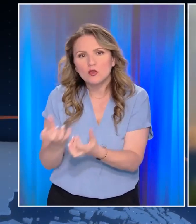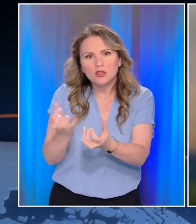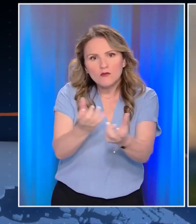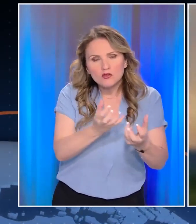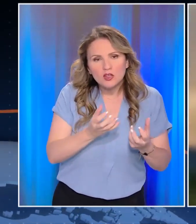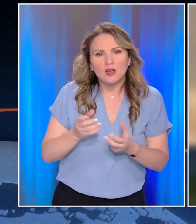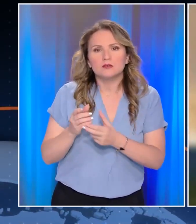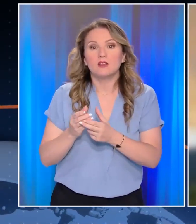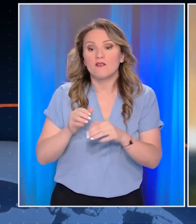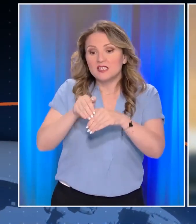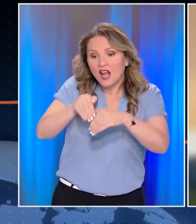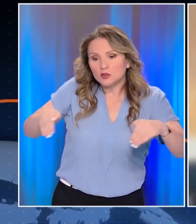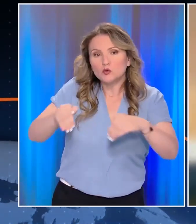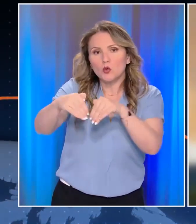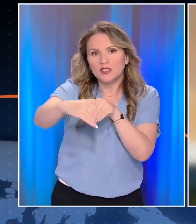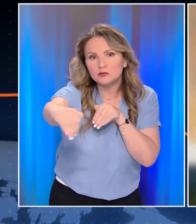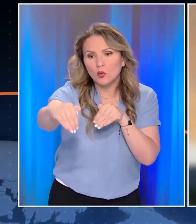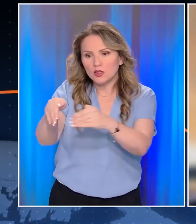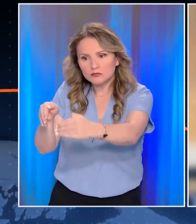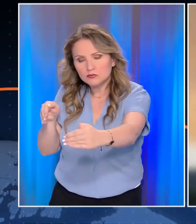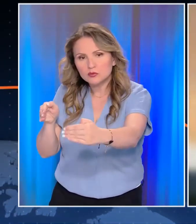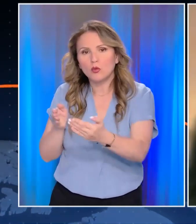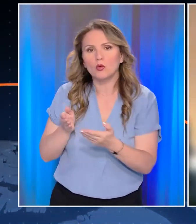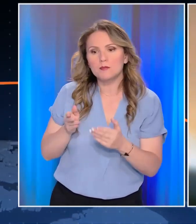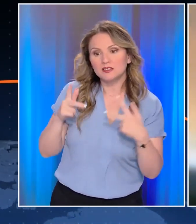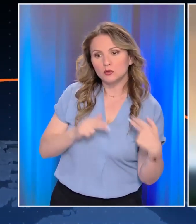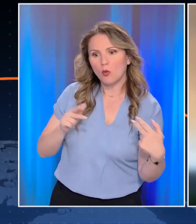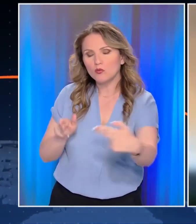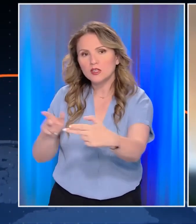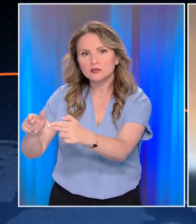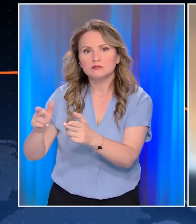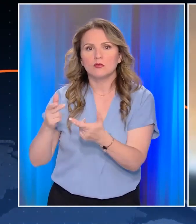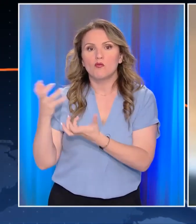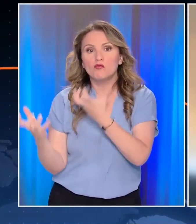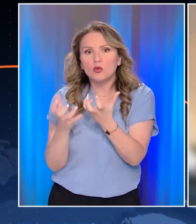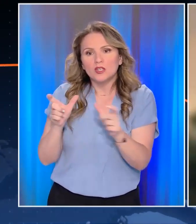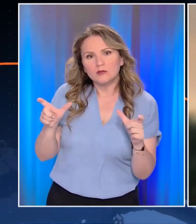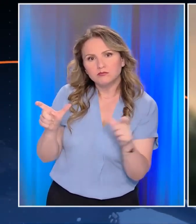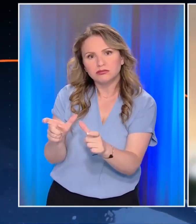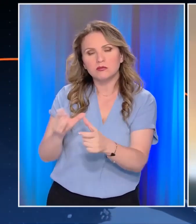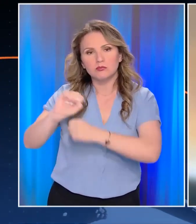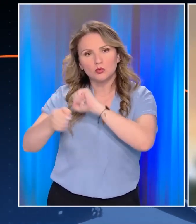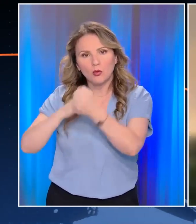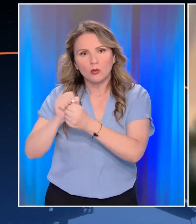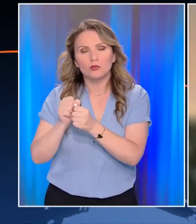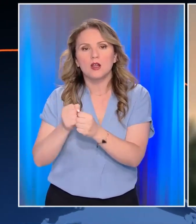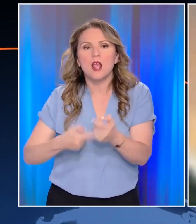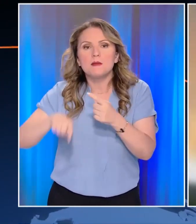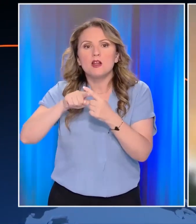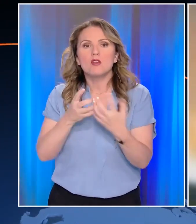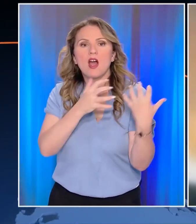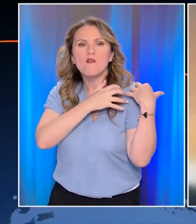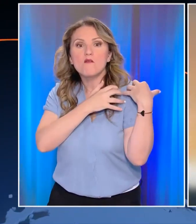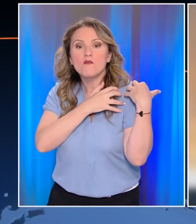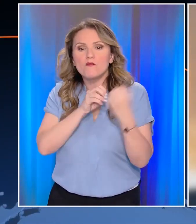νωρίς όμως και τις πυρικές ζώνες για να οριοθετηθεί η φωτιά και σύμφωνα με μια τελευταία ενημέρωση από τους αρμόδιους